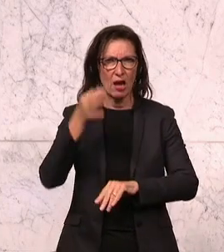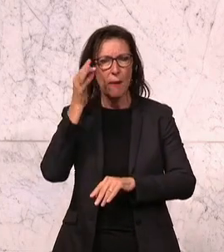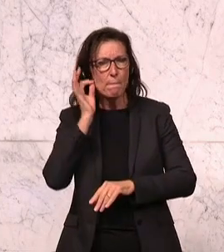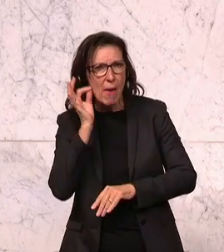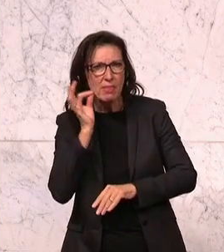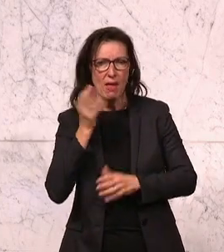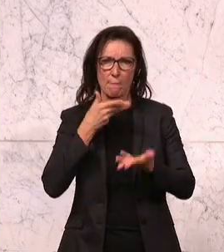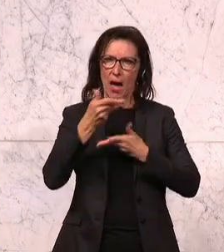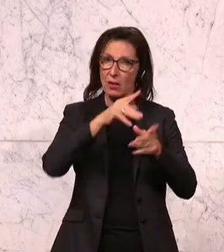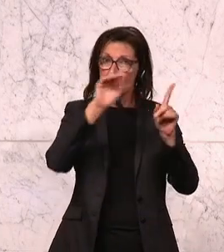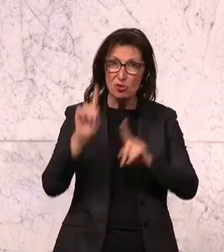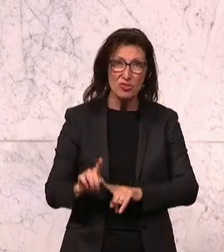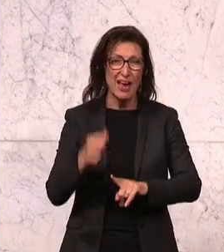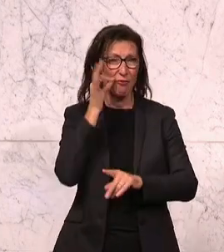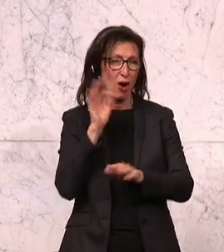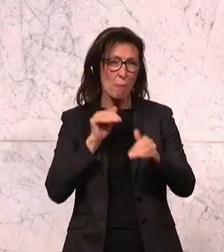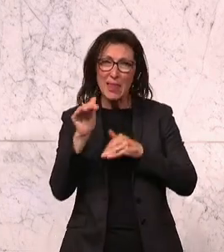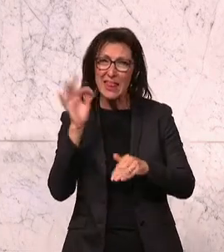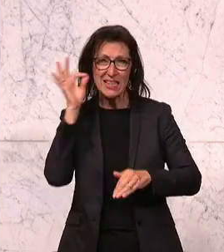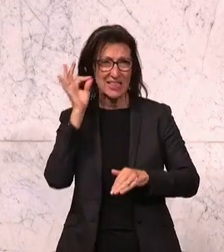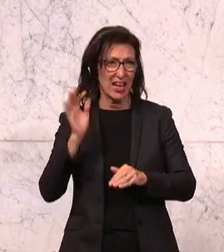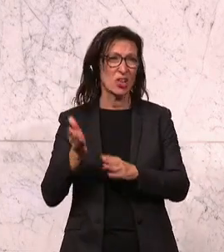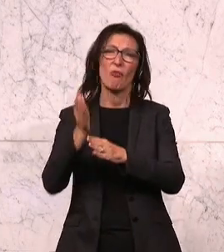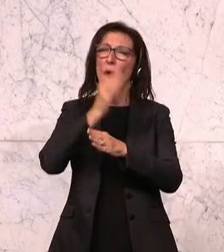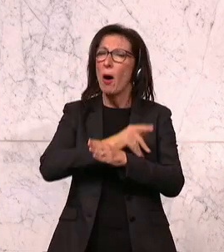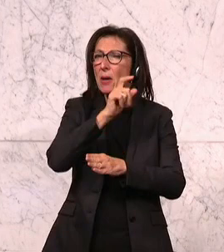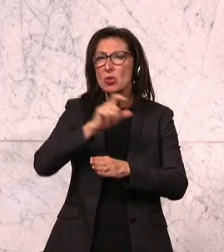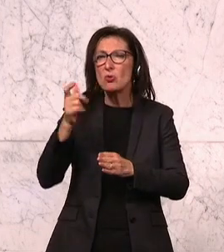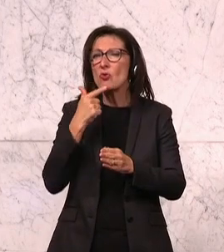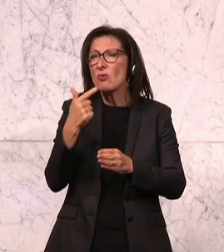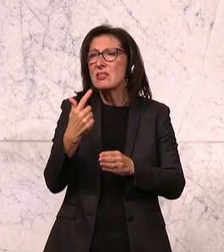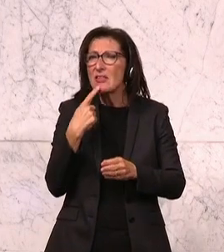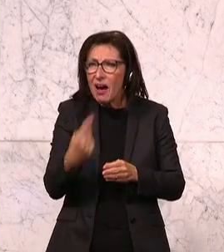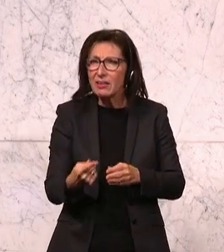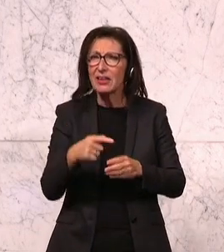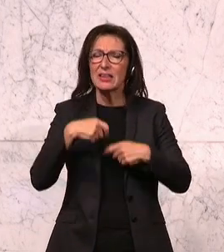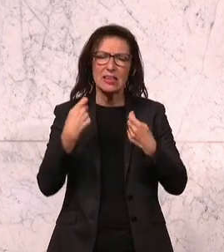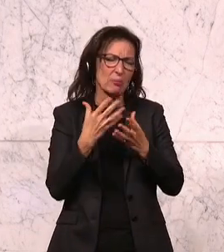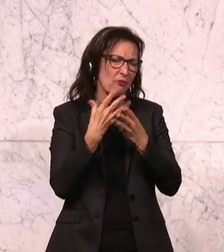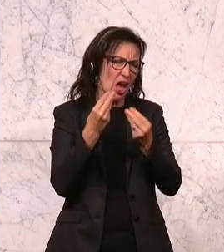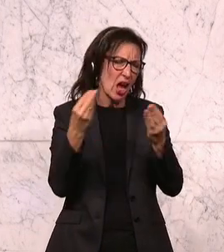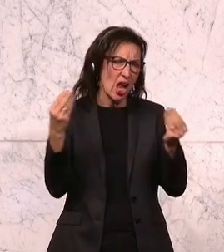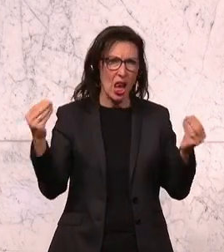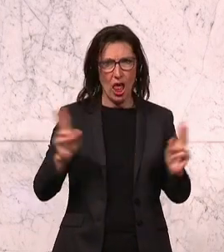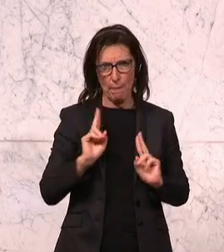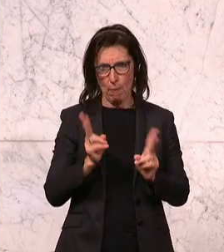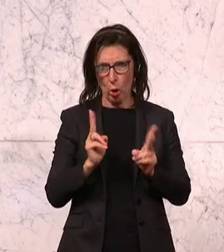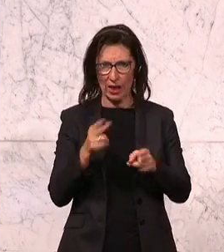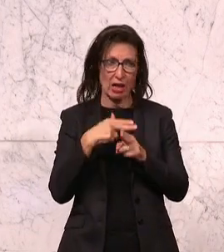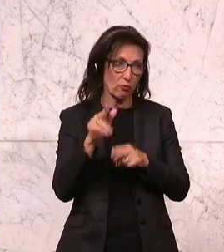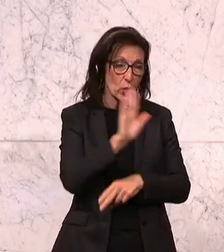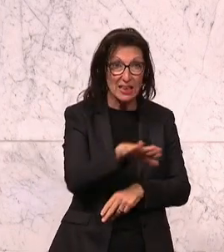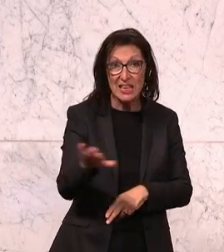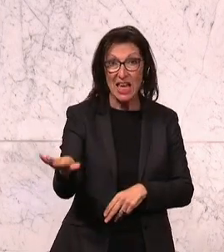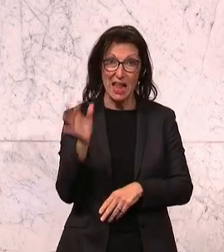und meine Vorrednerinnen haben schon ausgeführt, welche unzähligen Möglichkeiten Frauen, Kinder, Mädchen, die